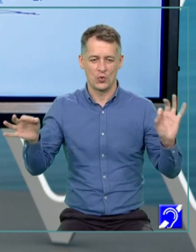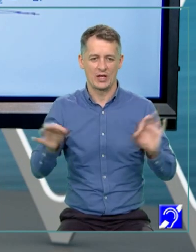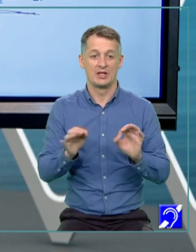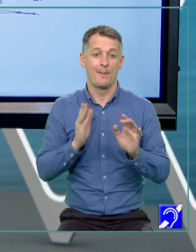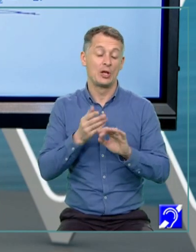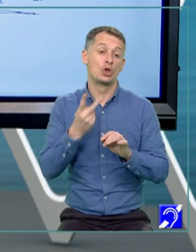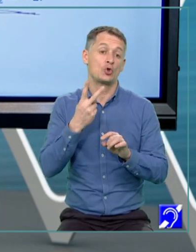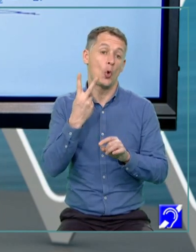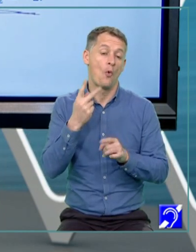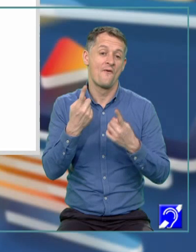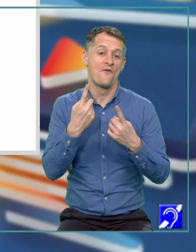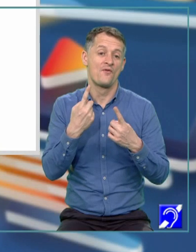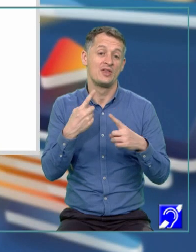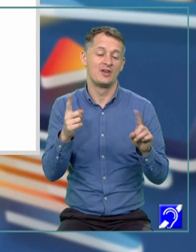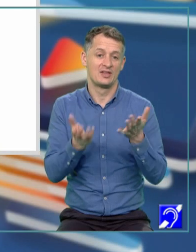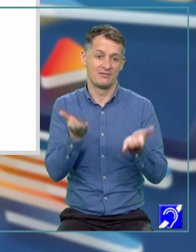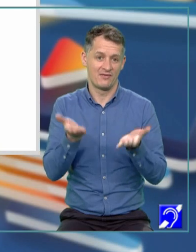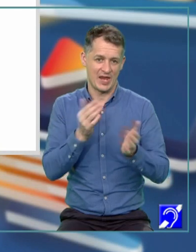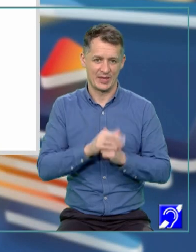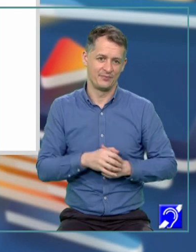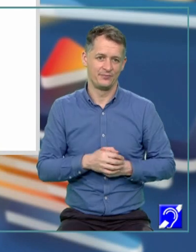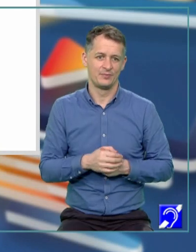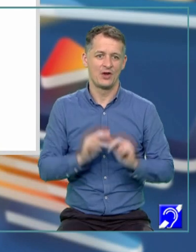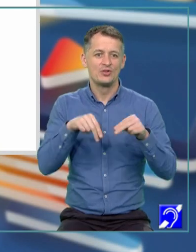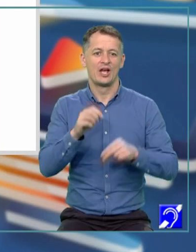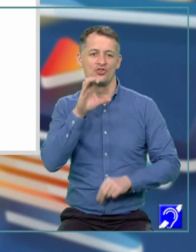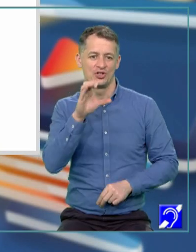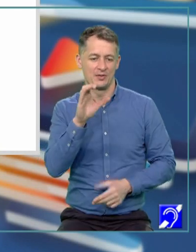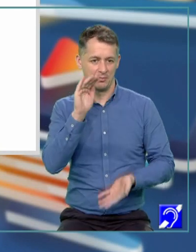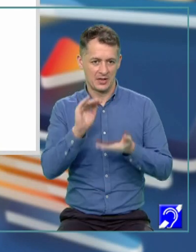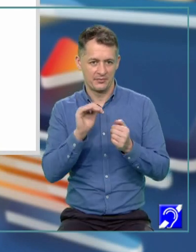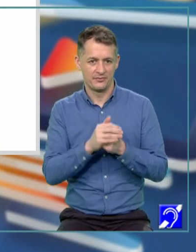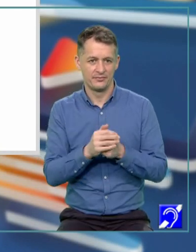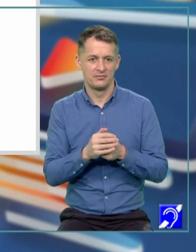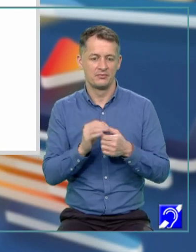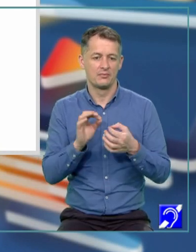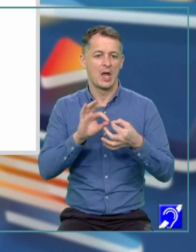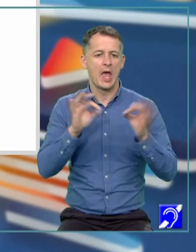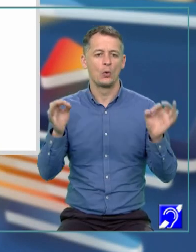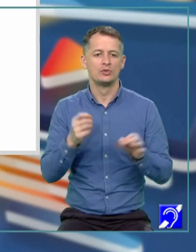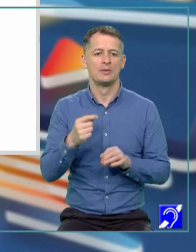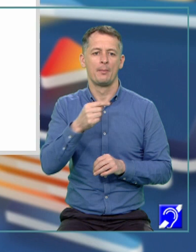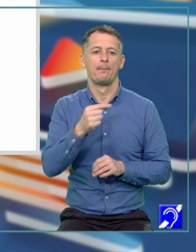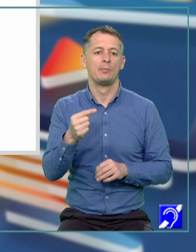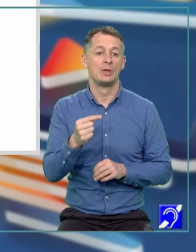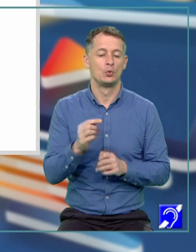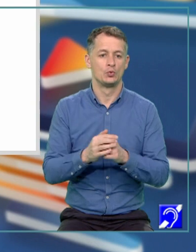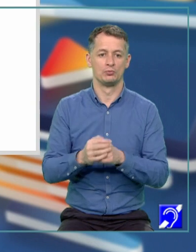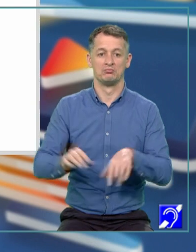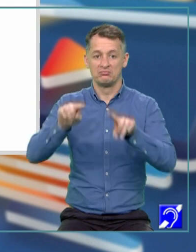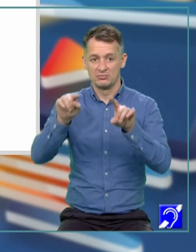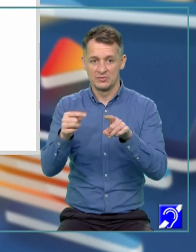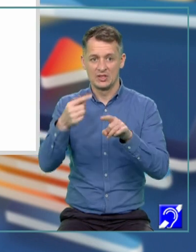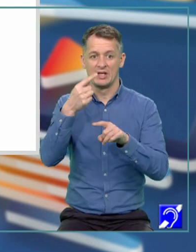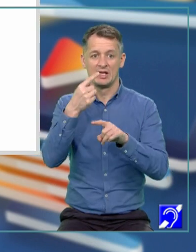variante diferite. Ajungem la ce mic? Ecuația minus X minus 1 la a doua minus